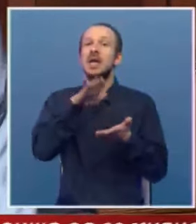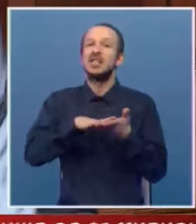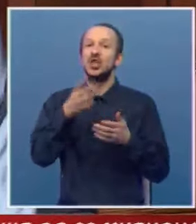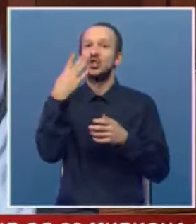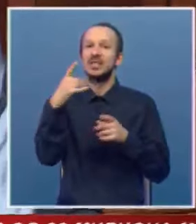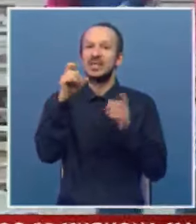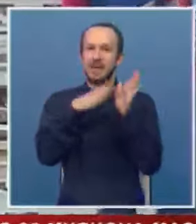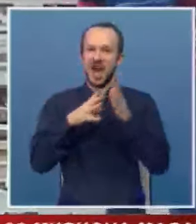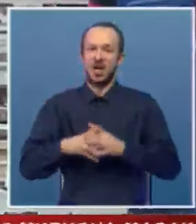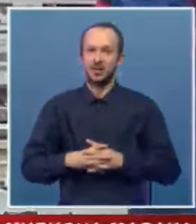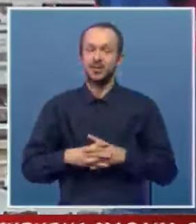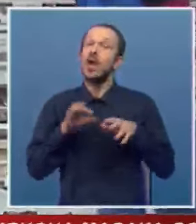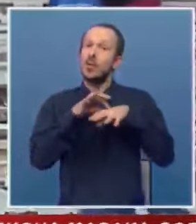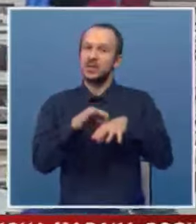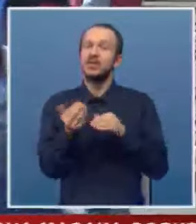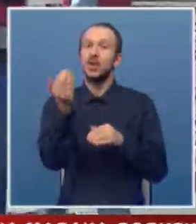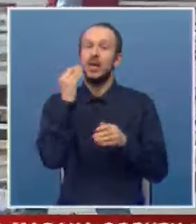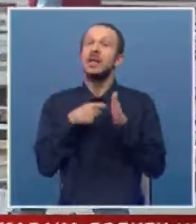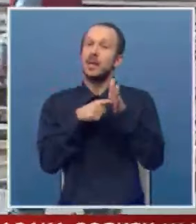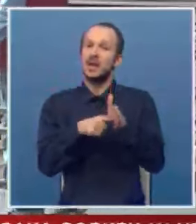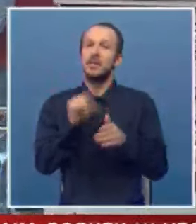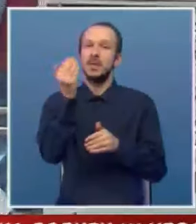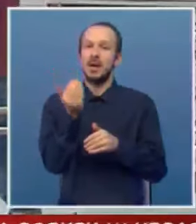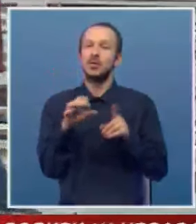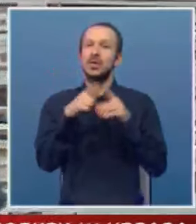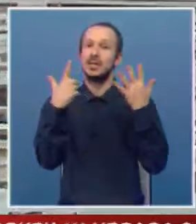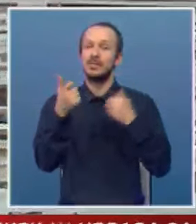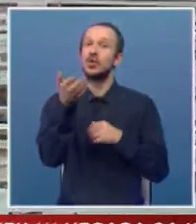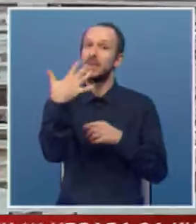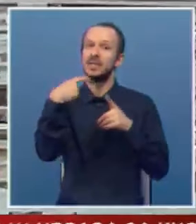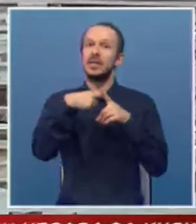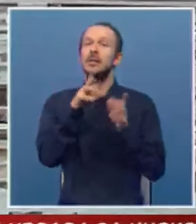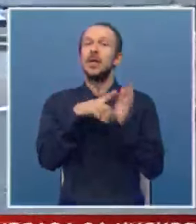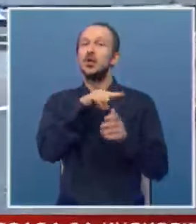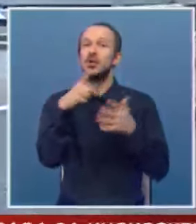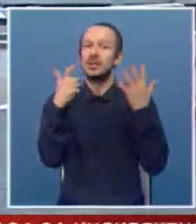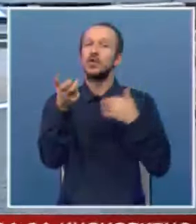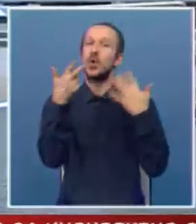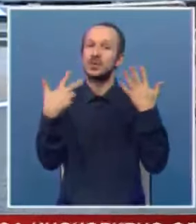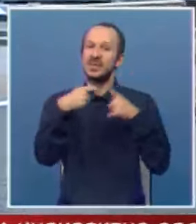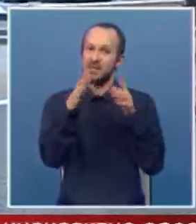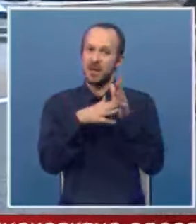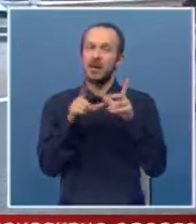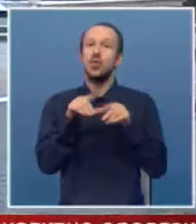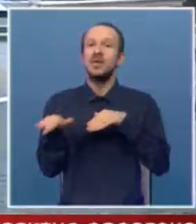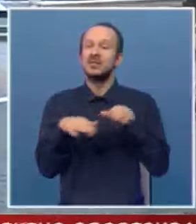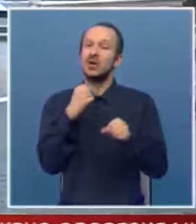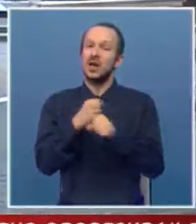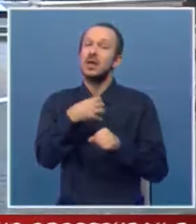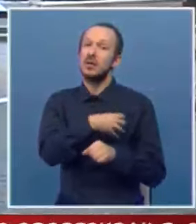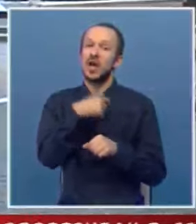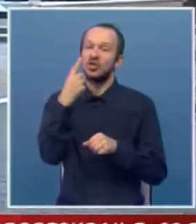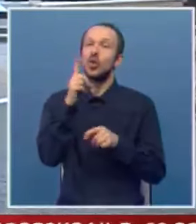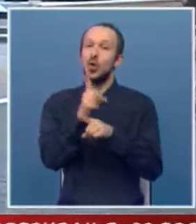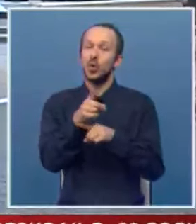40 cm. Poslodavci su ranije predlagali minimalaca od 750 do 780 maraka. U Ministarstvu rada kažu